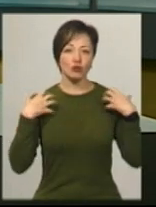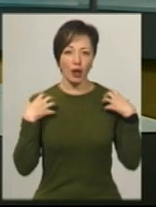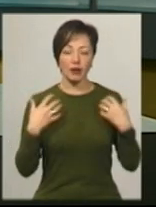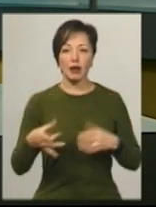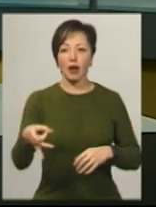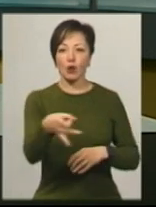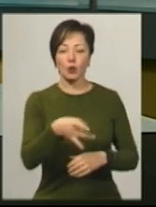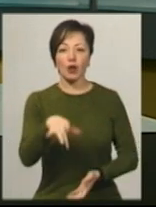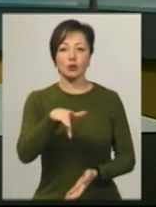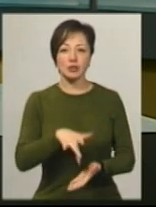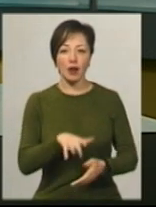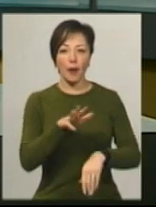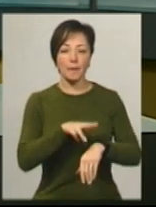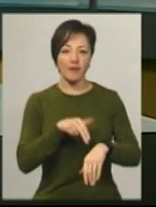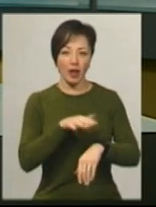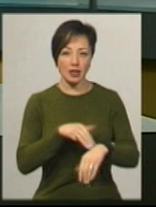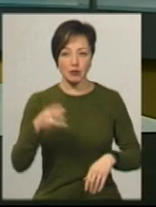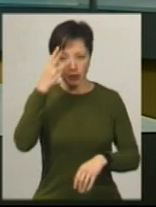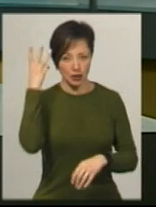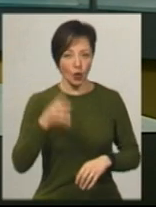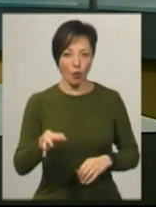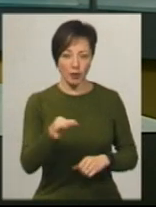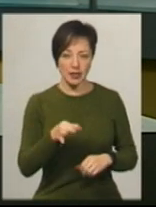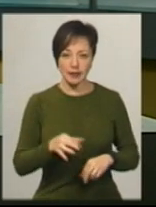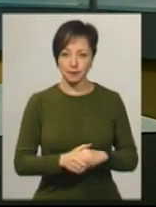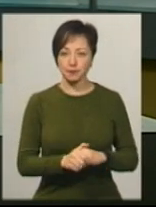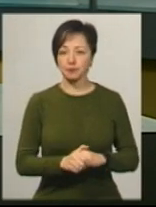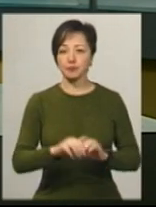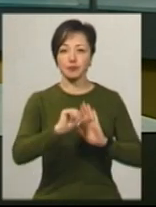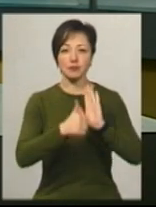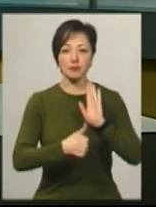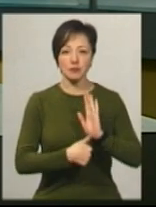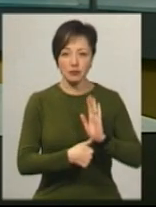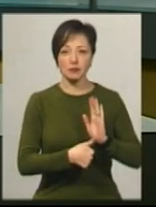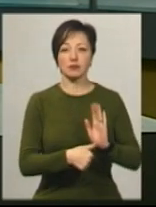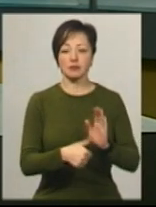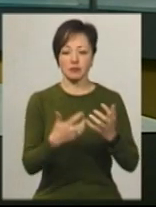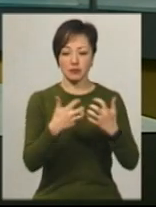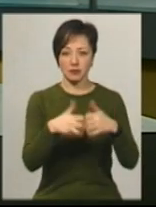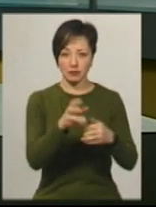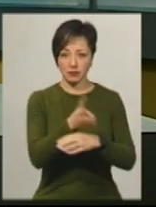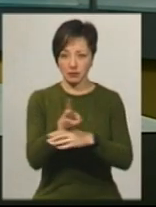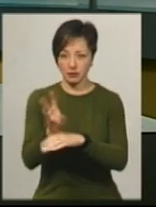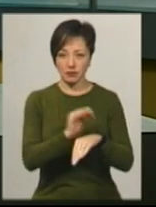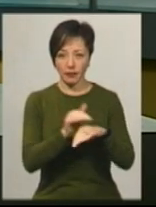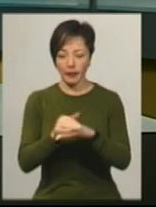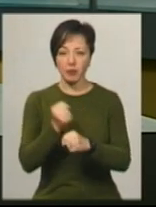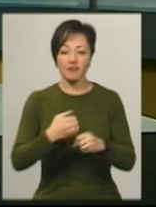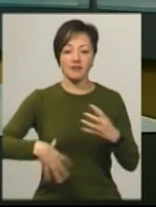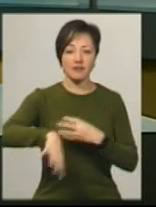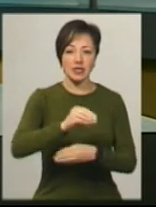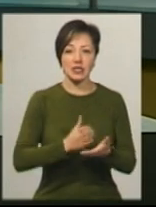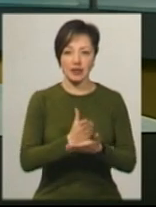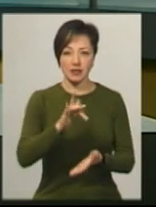регіонального центру МВС в Хмельницькій області Микола Лижник. 16 мобільних приладів відеофіксації функціонують у всіх